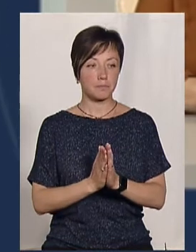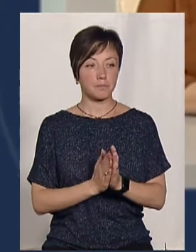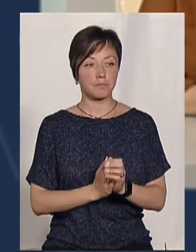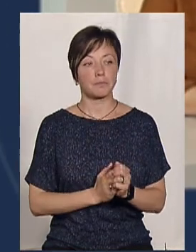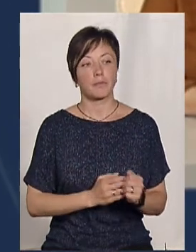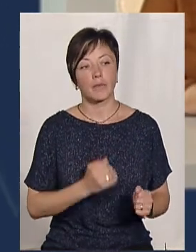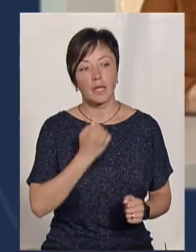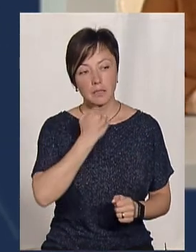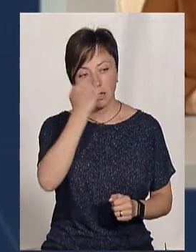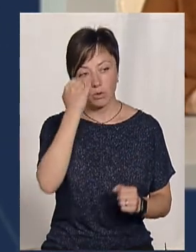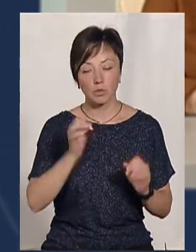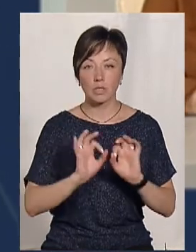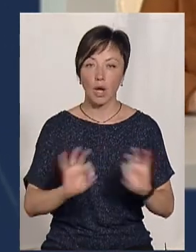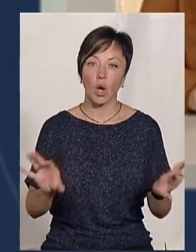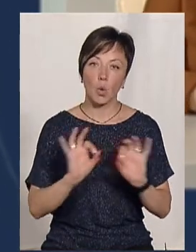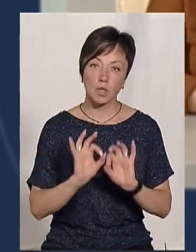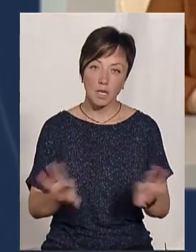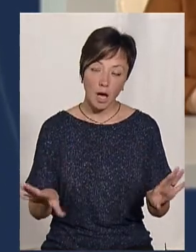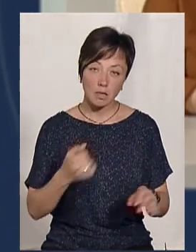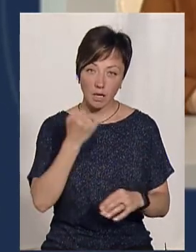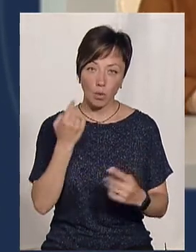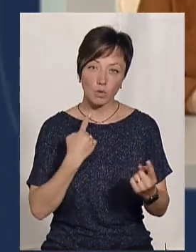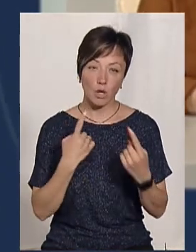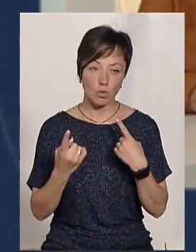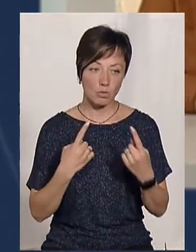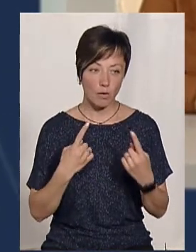Дякую вам за роз'яснення, дякую за розмову.